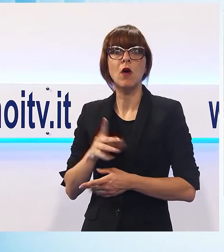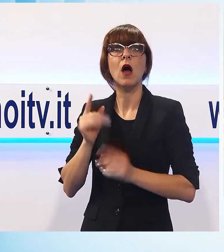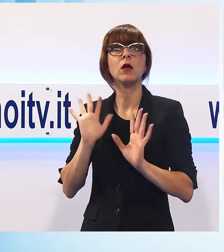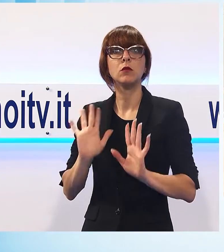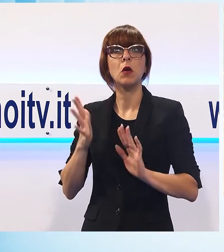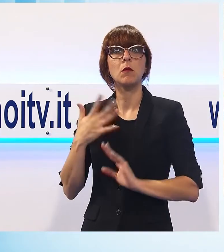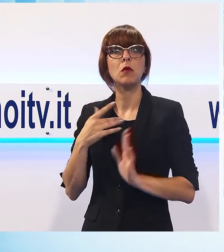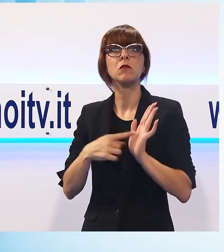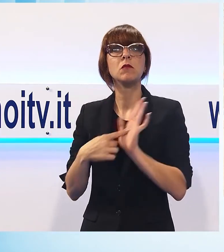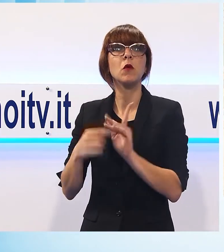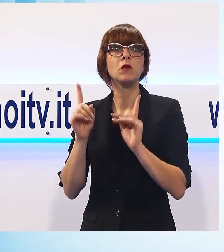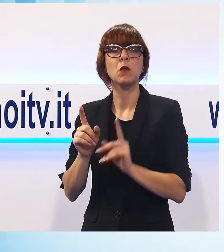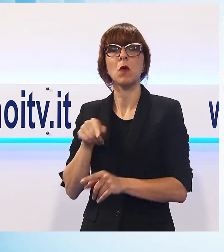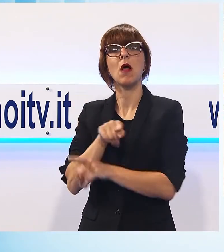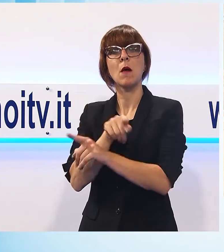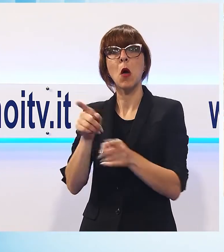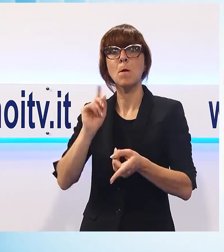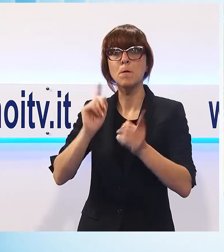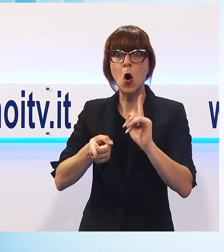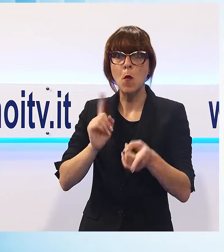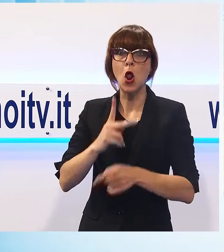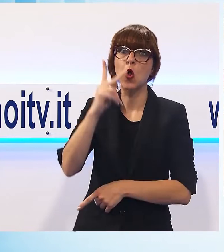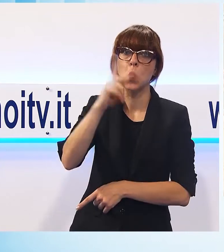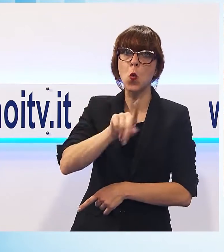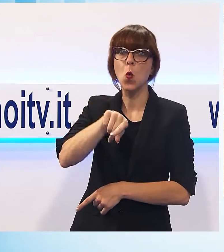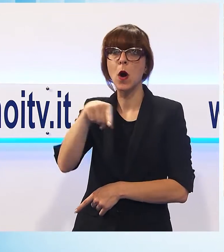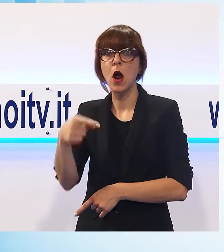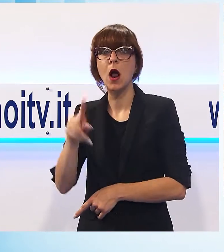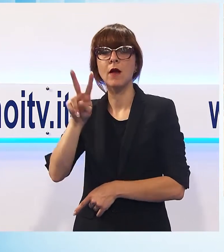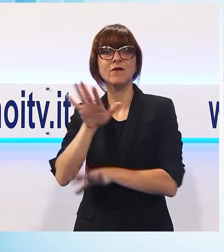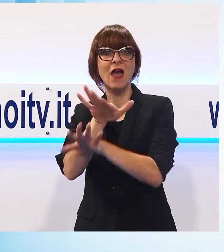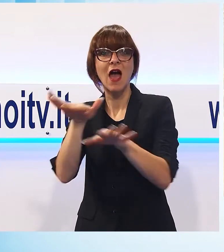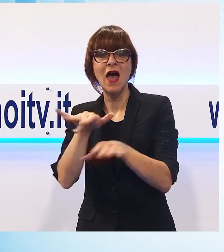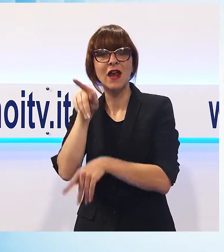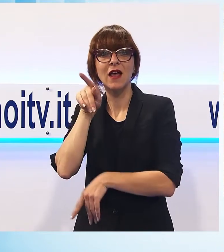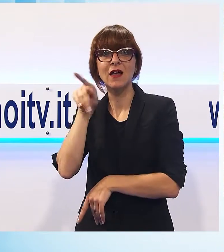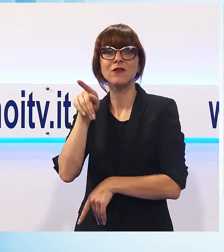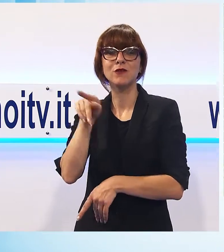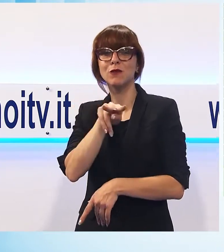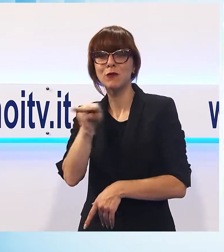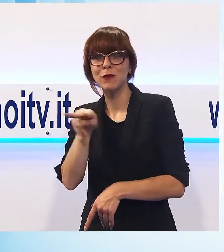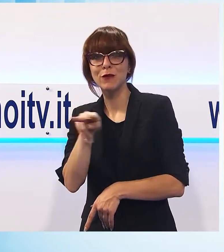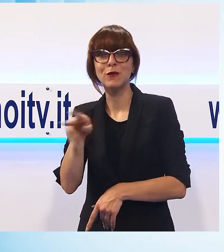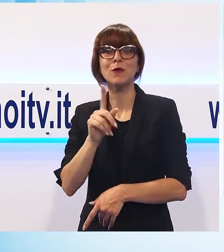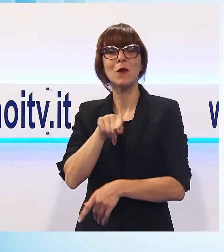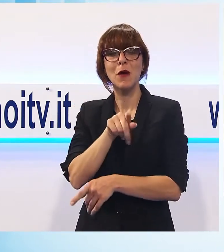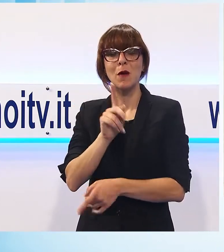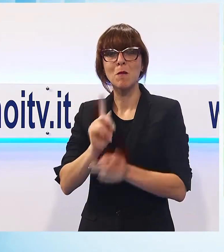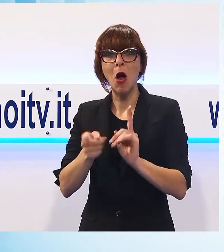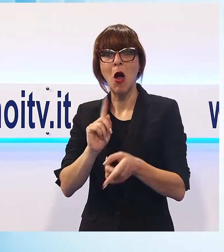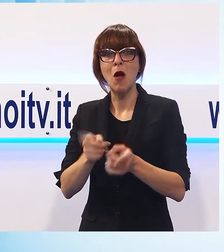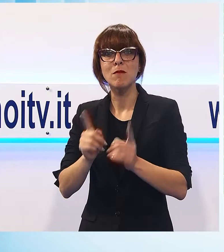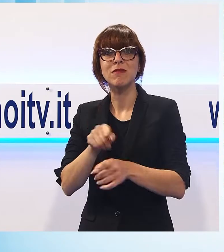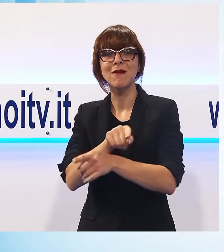alla popolazione, e guardi non solo di Lucca ma anche di Viareggio, quanto interessasse a